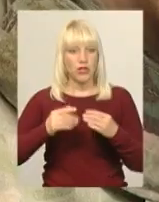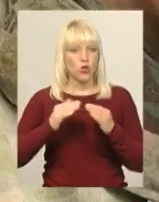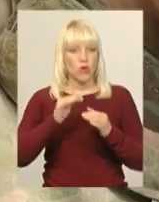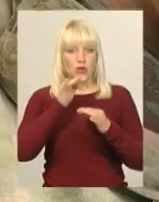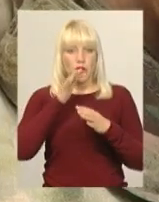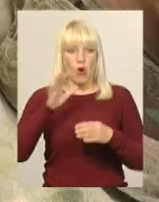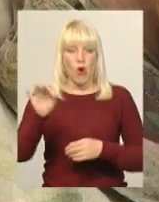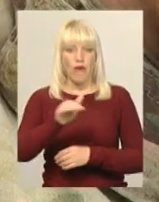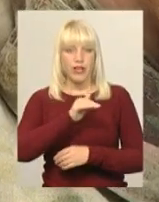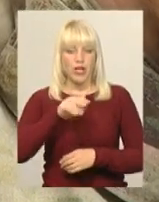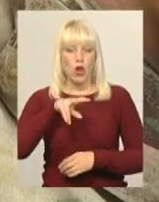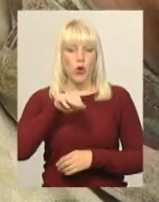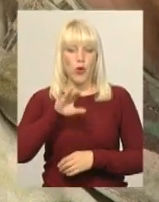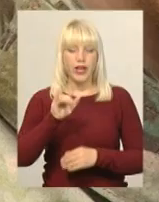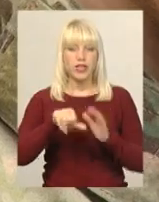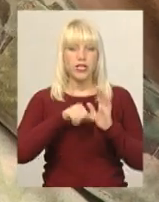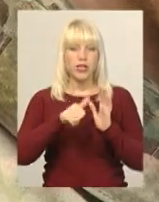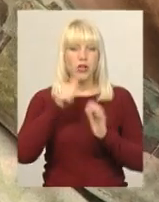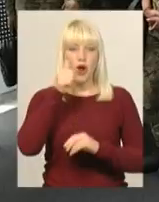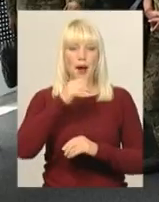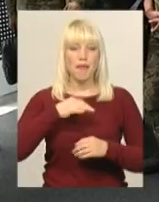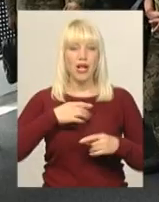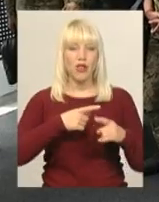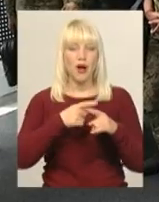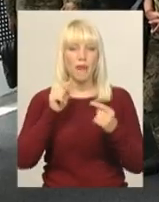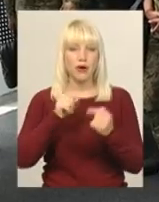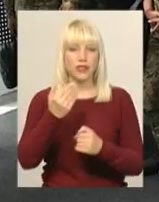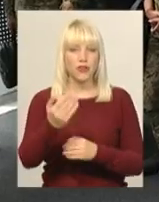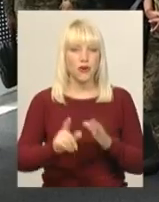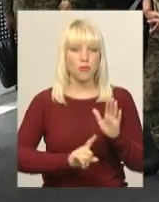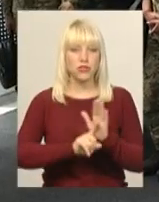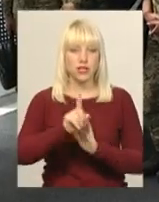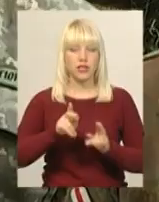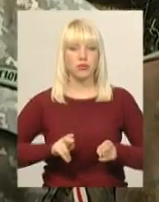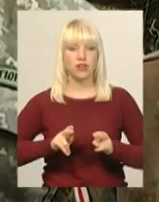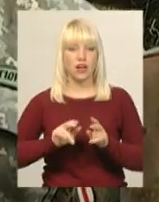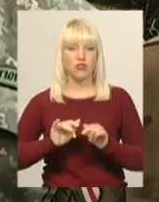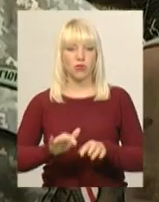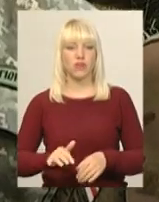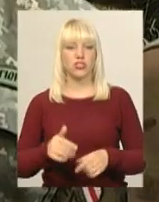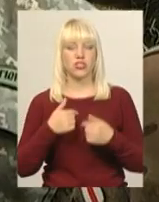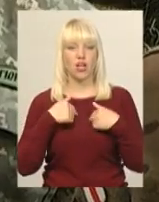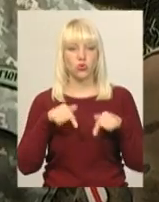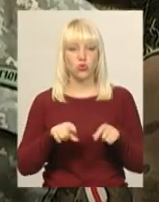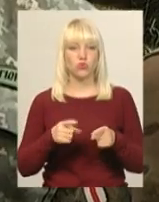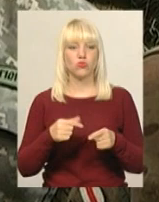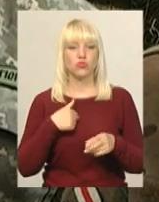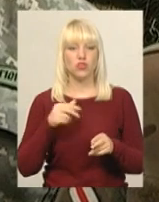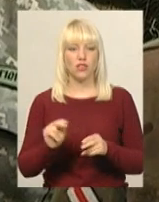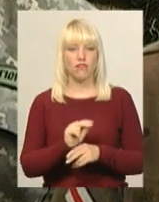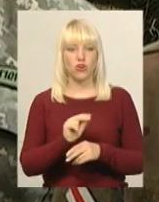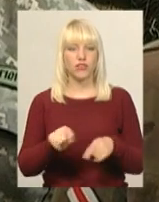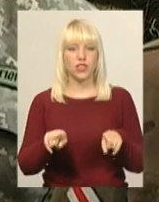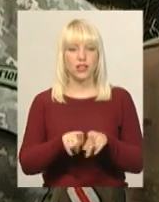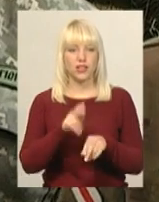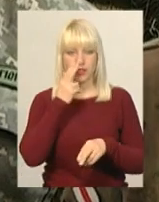не може. Офіційно у лютому 2016 року у Білорусі проти нього порушено кримінальне провадження. Я тут, тому що я вихован в таких